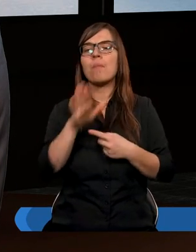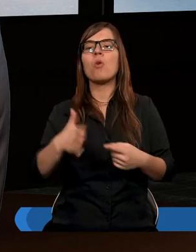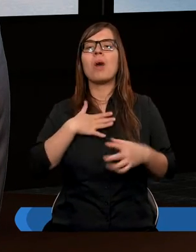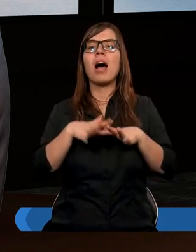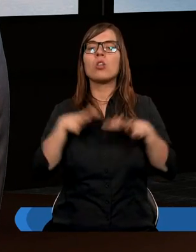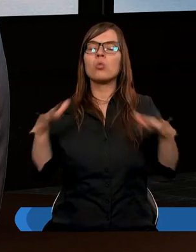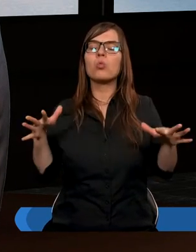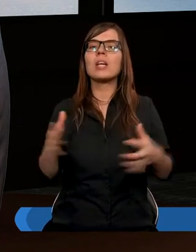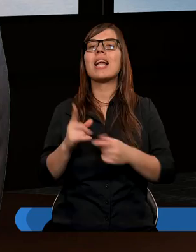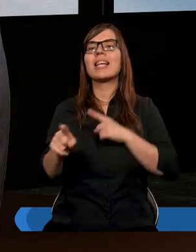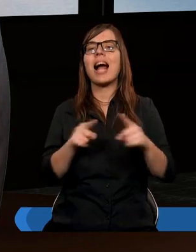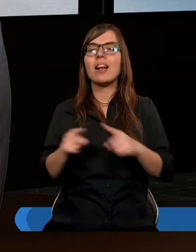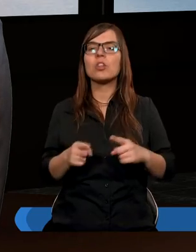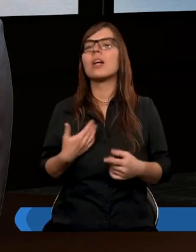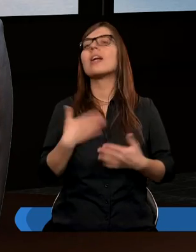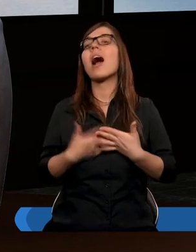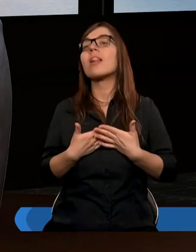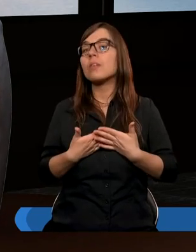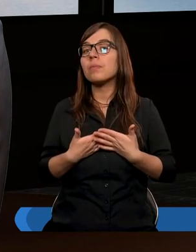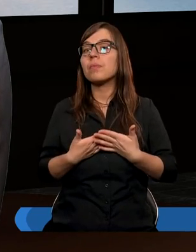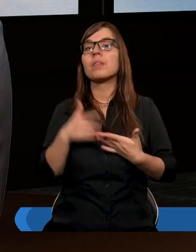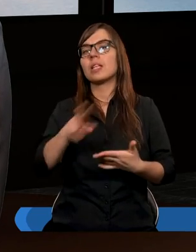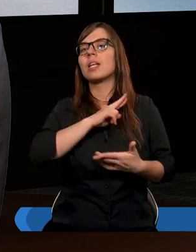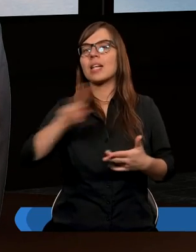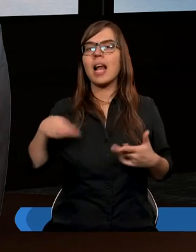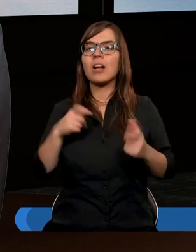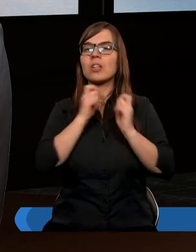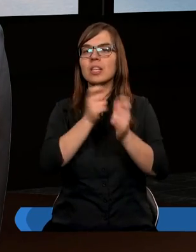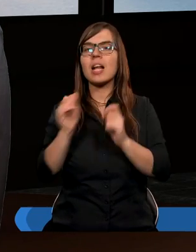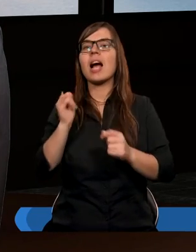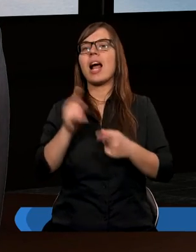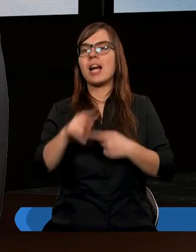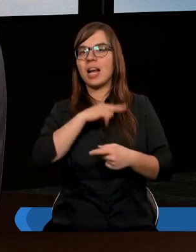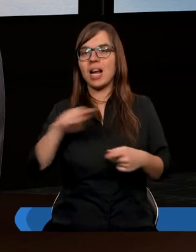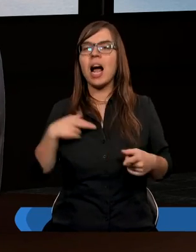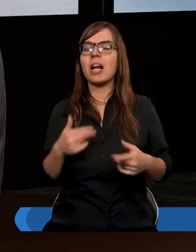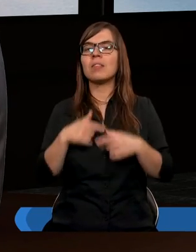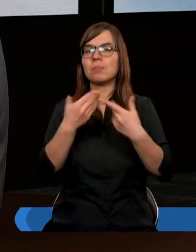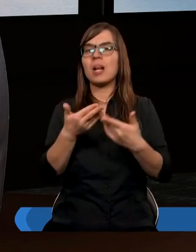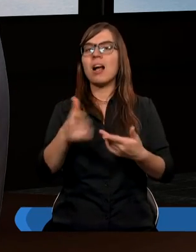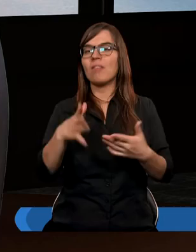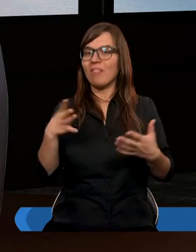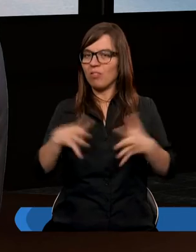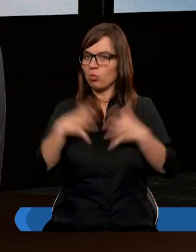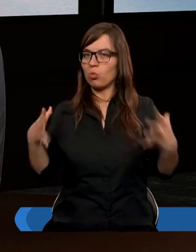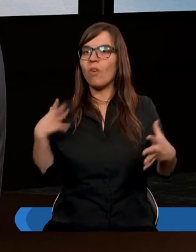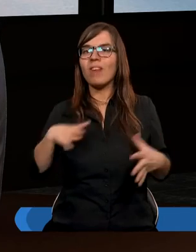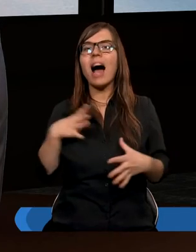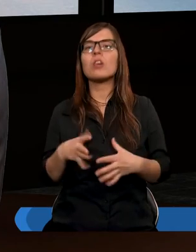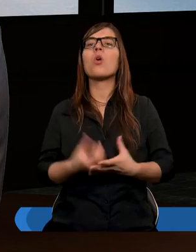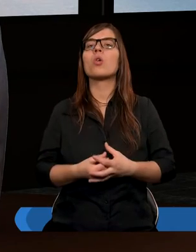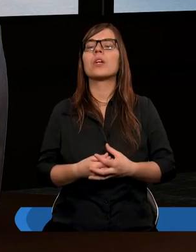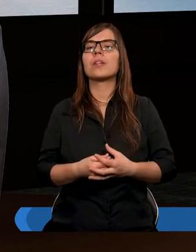ma to duże znaczenie dlatego że nasze dary jakie dla nas przedstawiają dużą wartość tak naprawdę w oczach